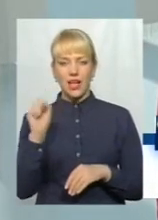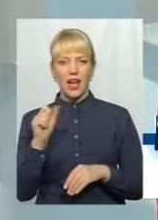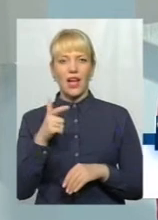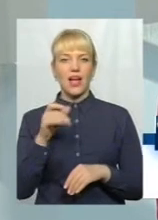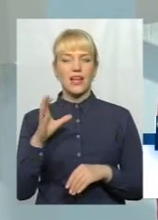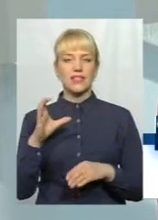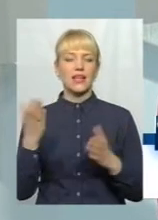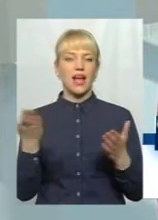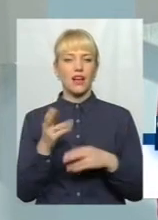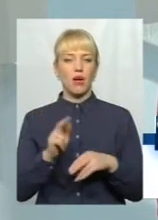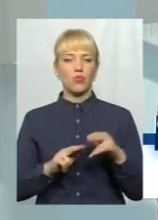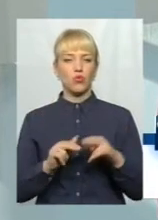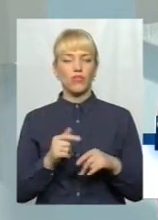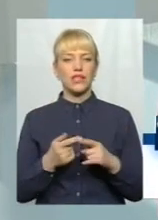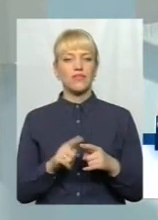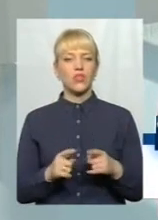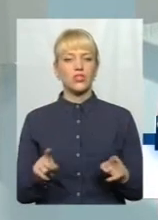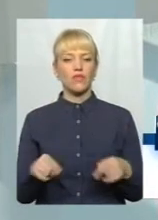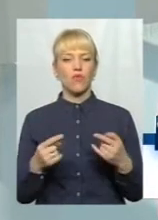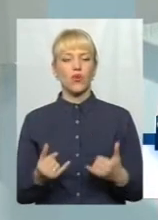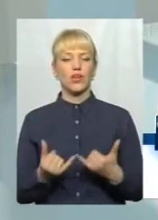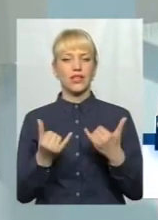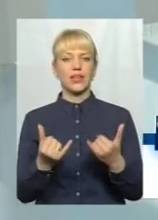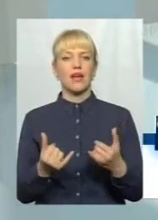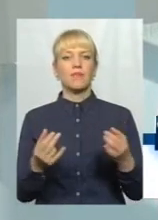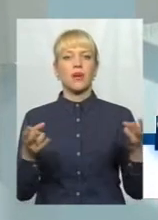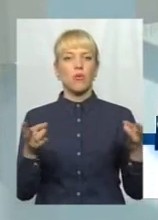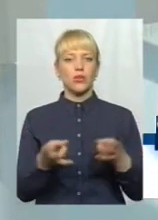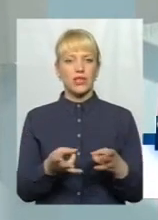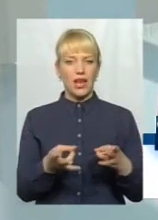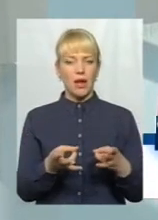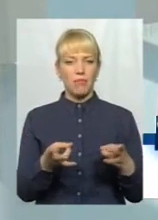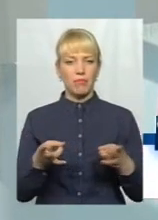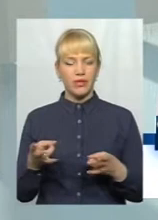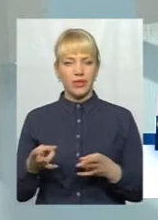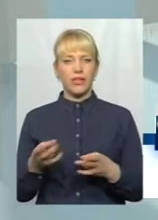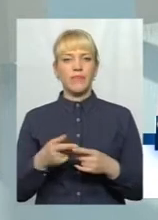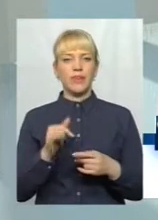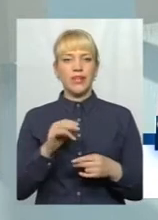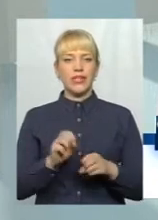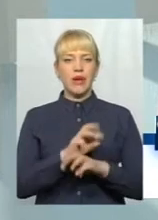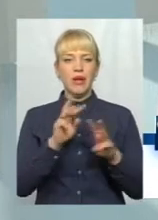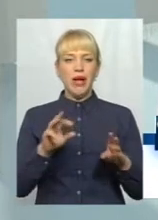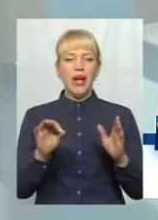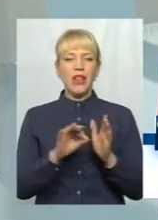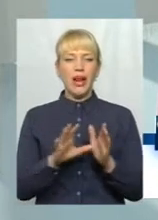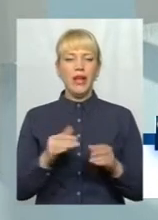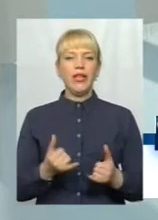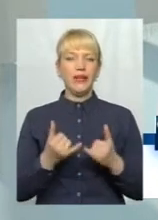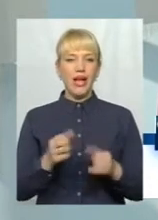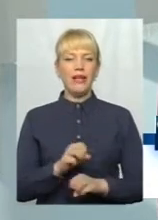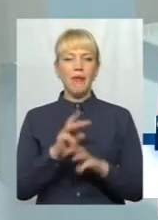будувалася. Воно створене для цих потреб, для забезпечення гідроенергетики, для забезпечення роботи